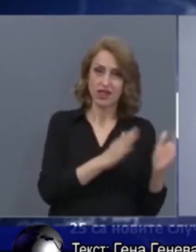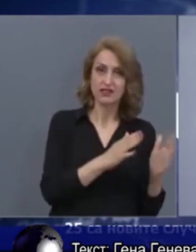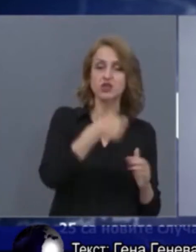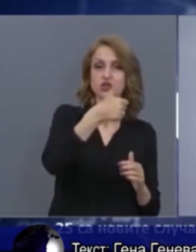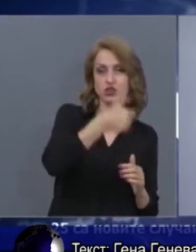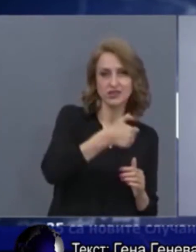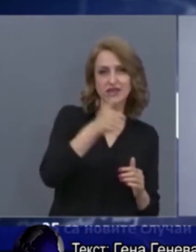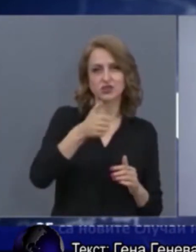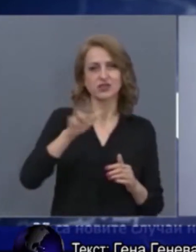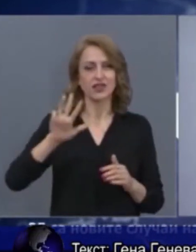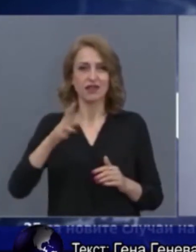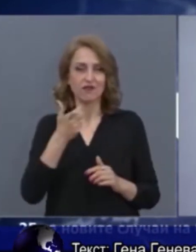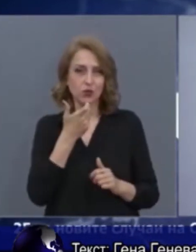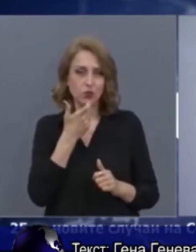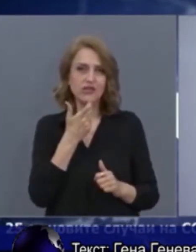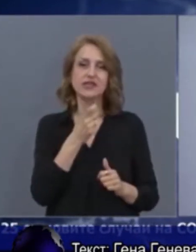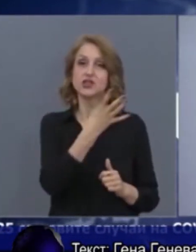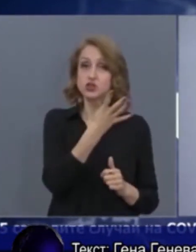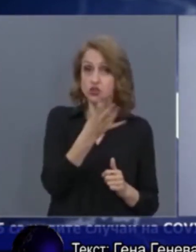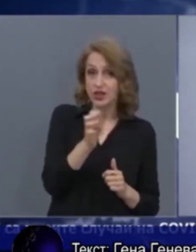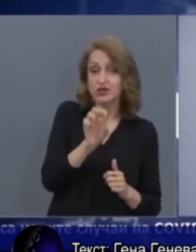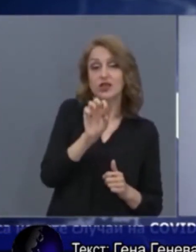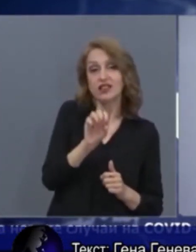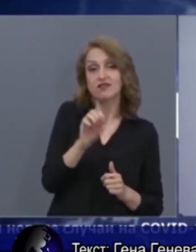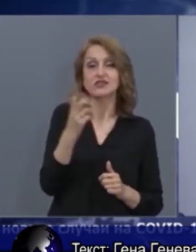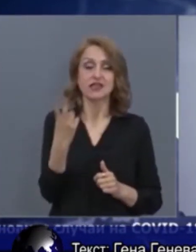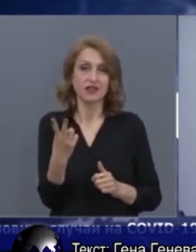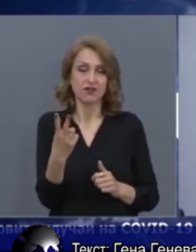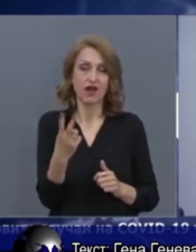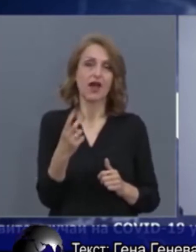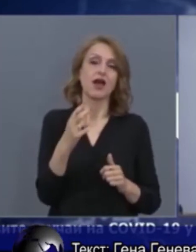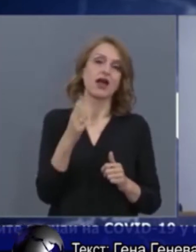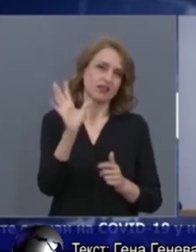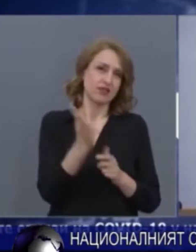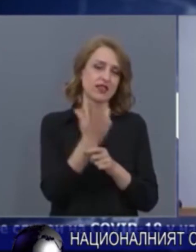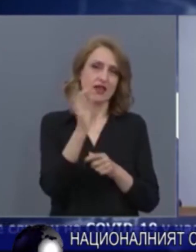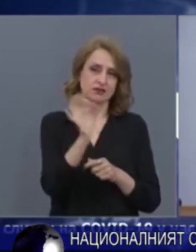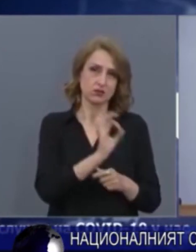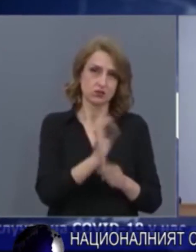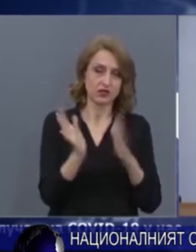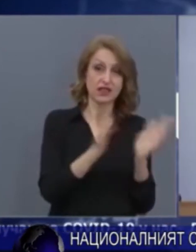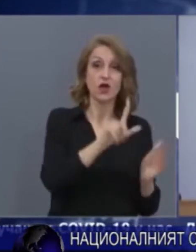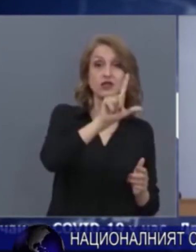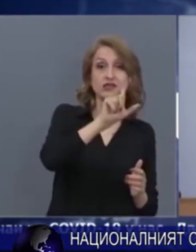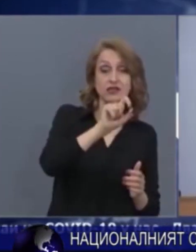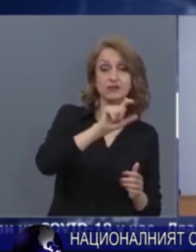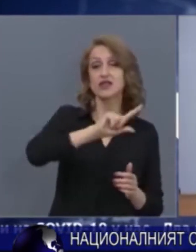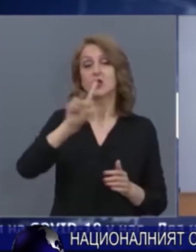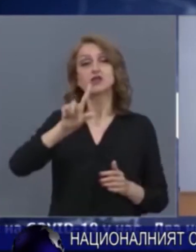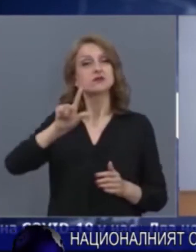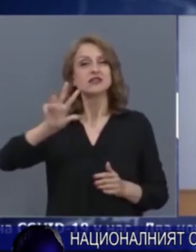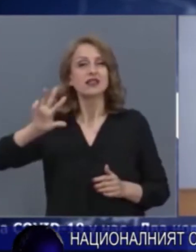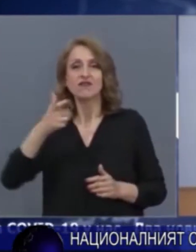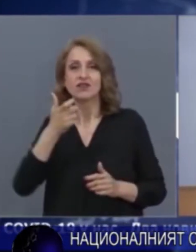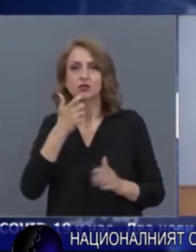Благодаря на всички граждани, които доказаха своята дисциплина и успяха да запазят своето здраве и това на близките си. С тези думи се обърна